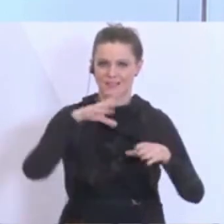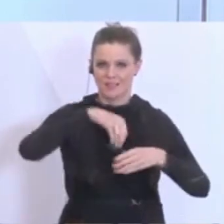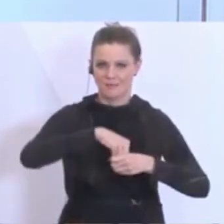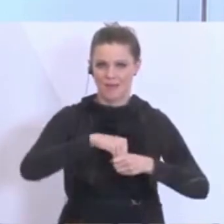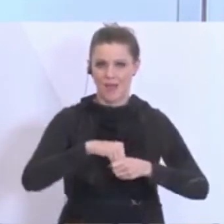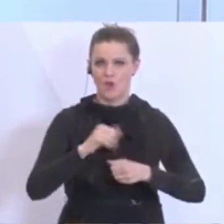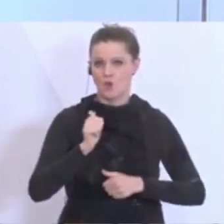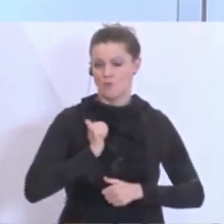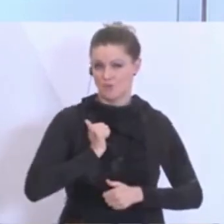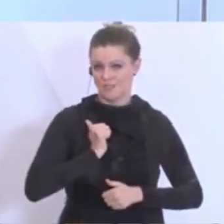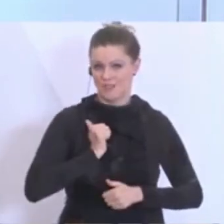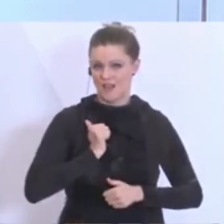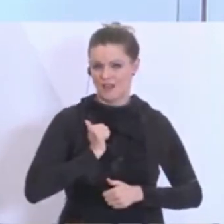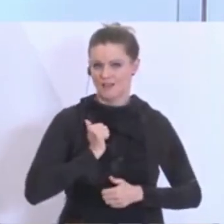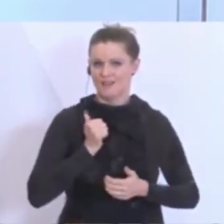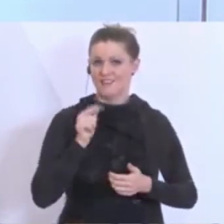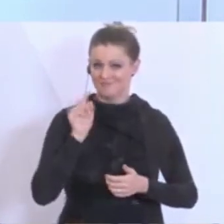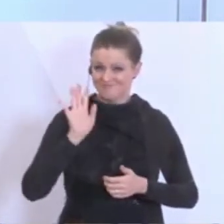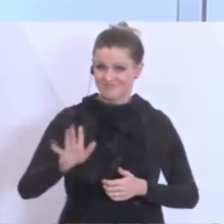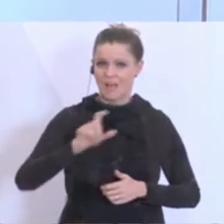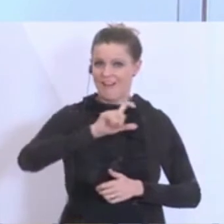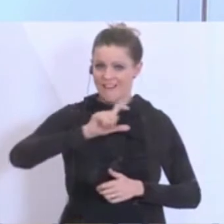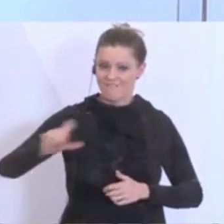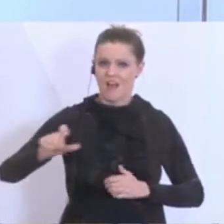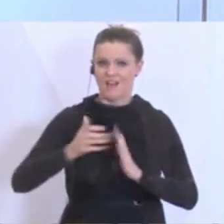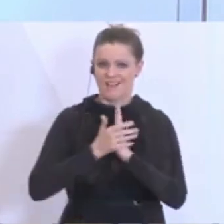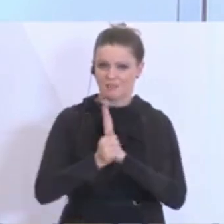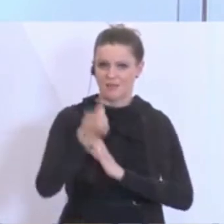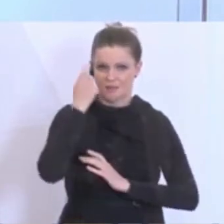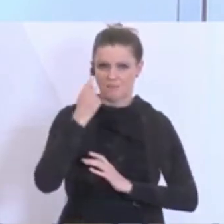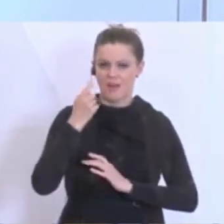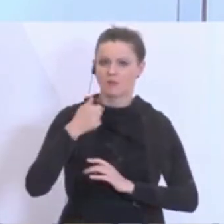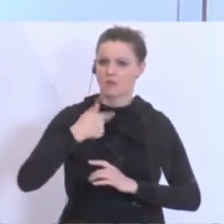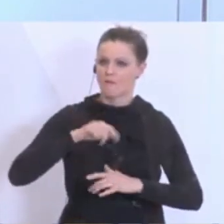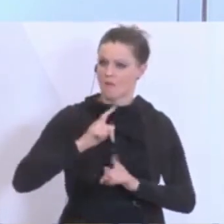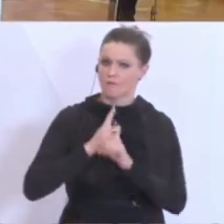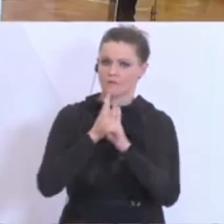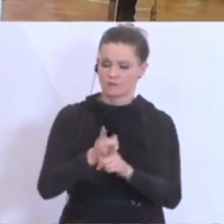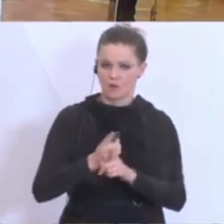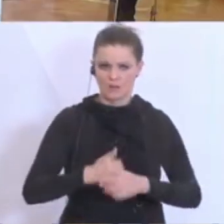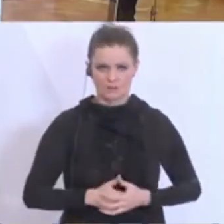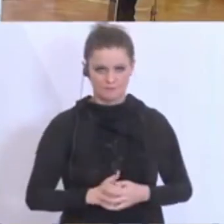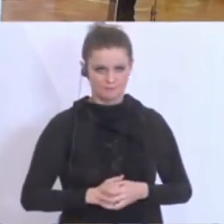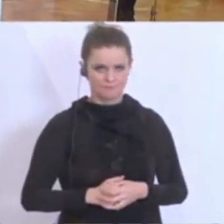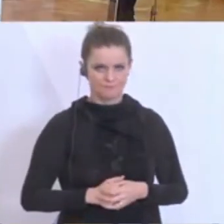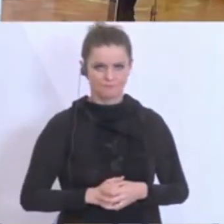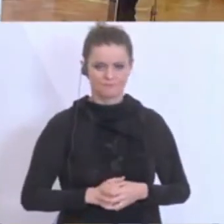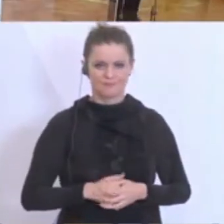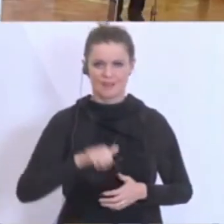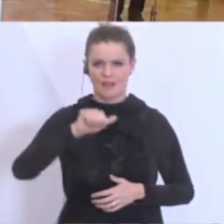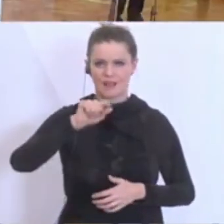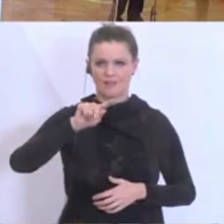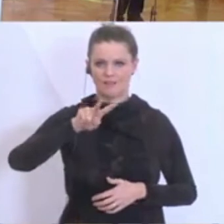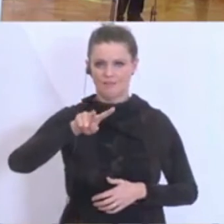Bundesheer und auf deren fachliche Expertise haben wir uns hier auch sehr gerne verlassen. Dankeschön. ATV mit der nächsten